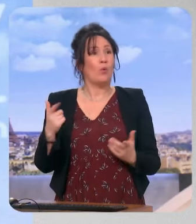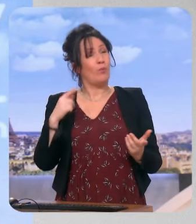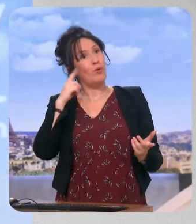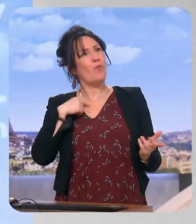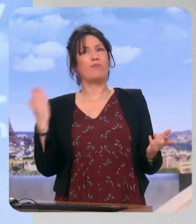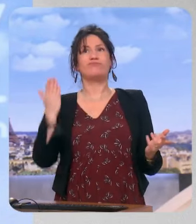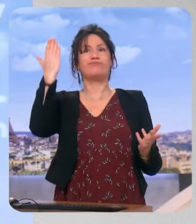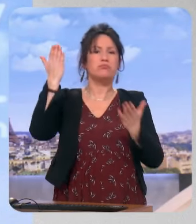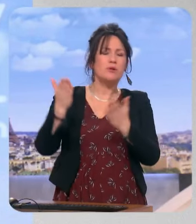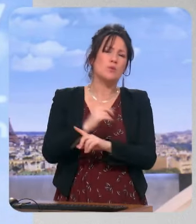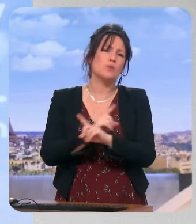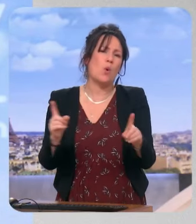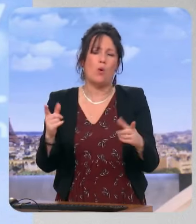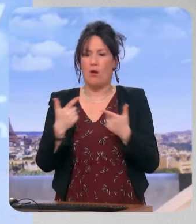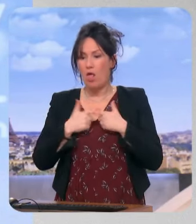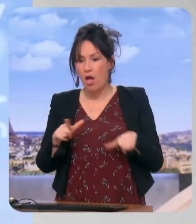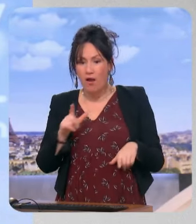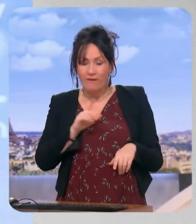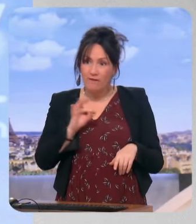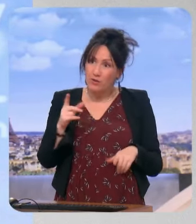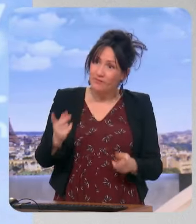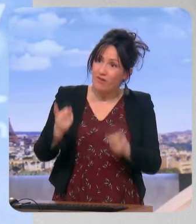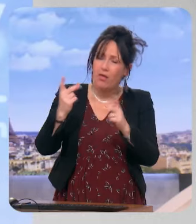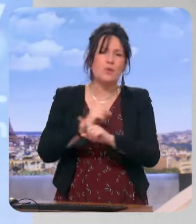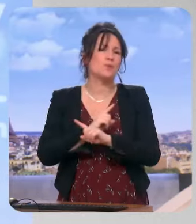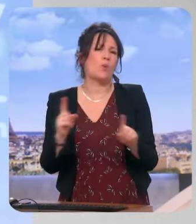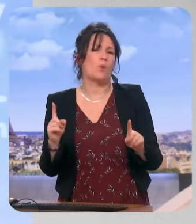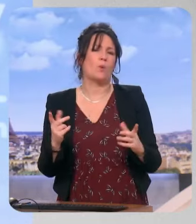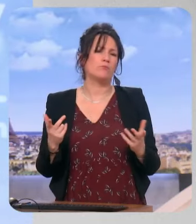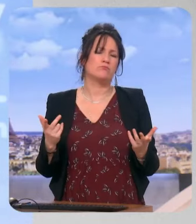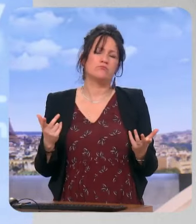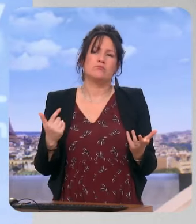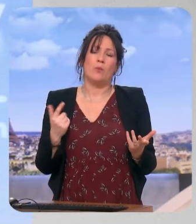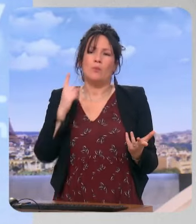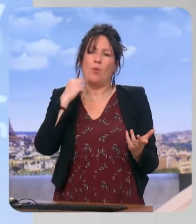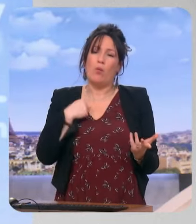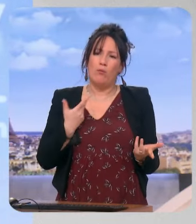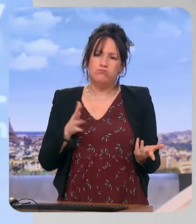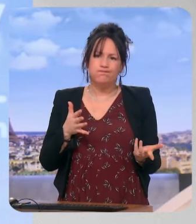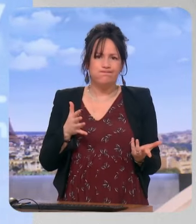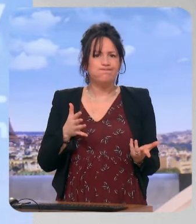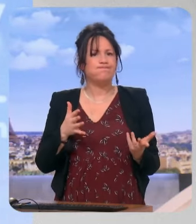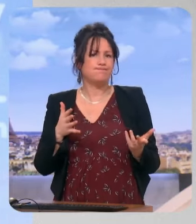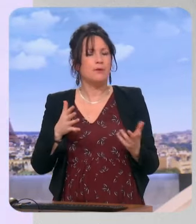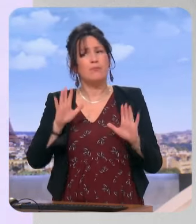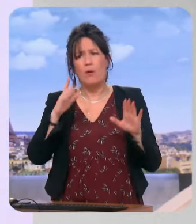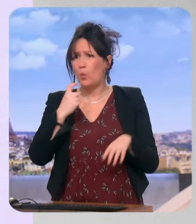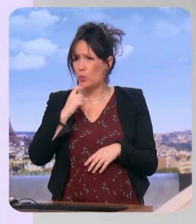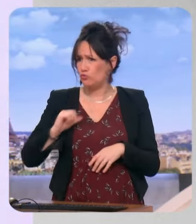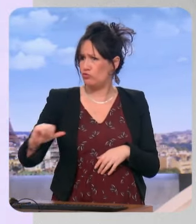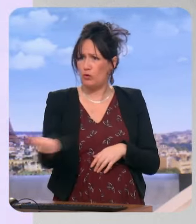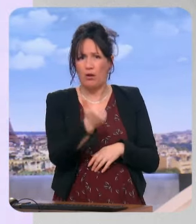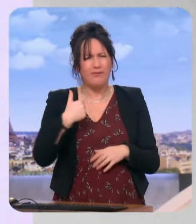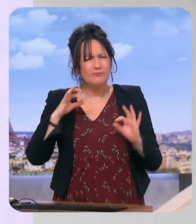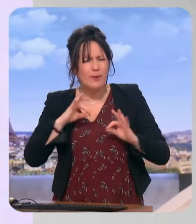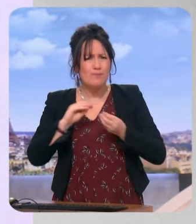et de la valorisation de la langue française ou de la culture française. Je considère que ce n pas terrible à mes yeux mais c'est une question de goût. n pas de problème